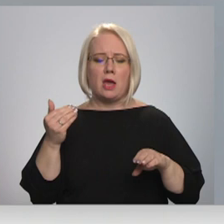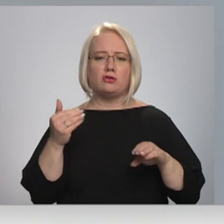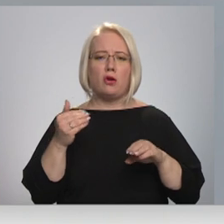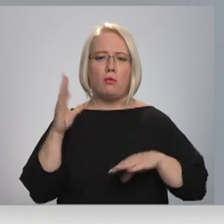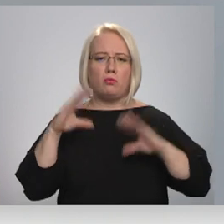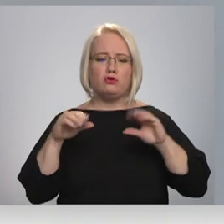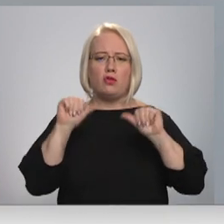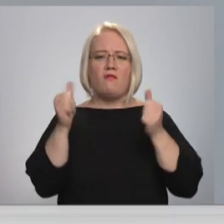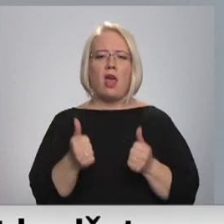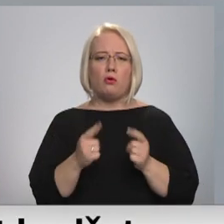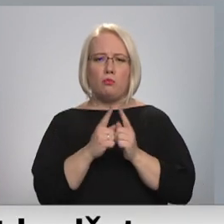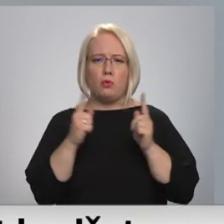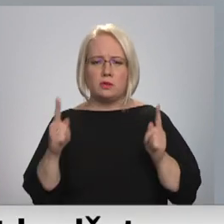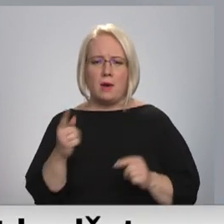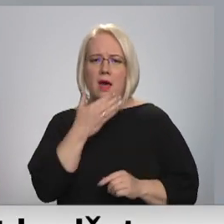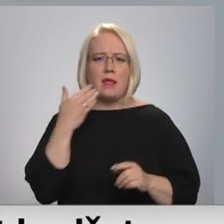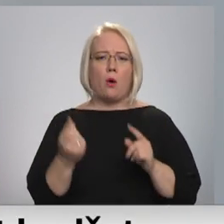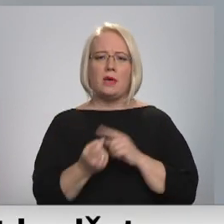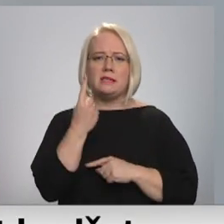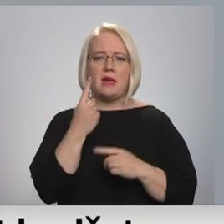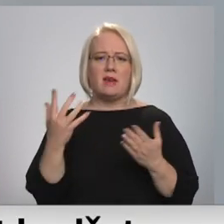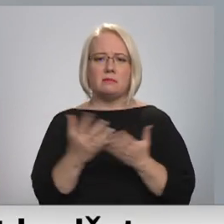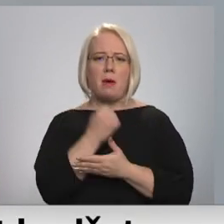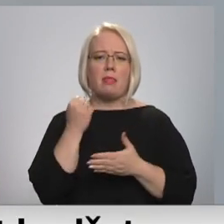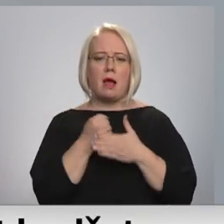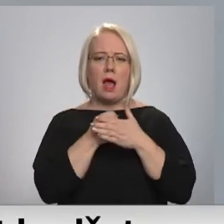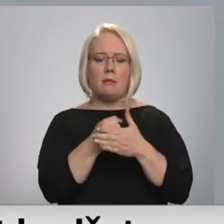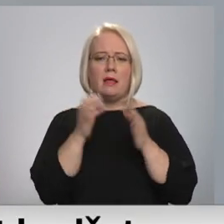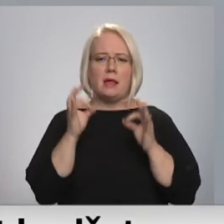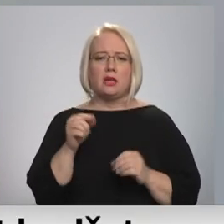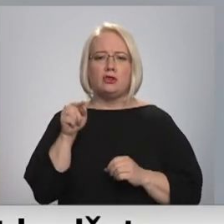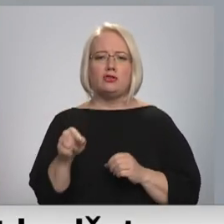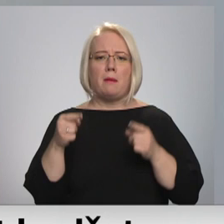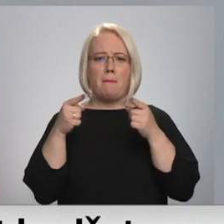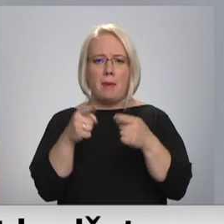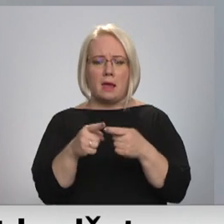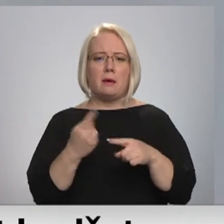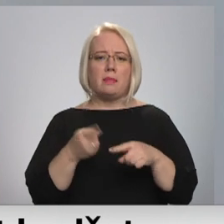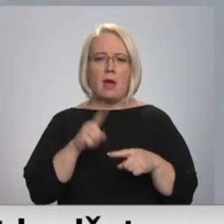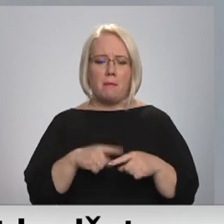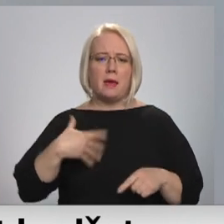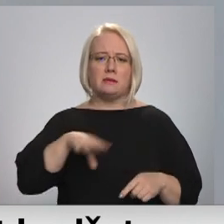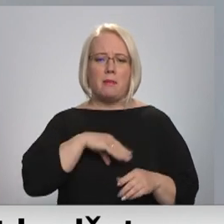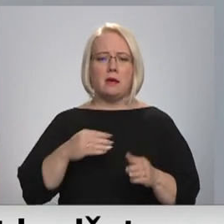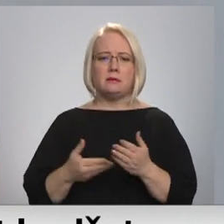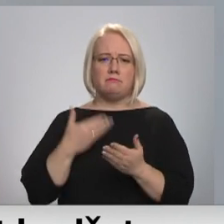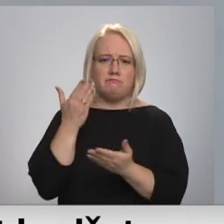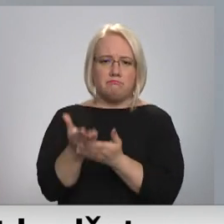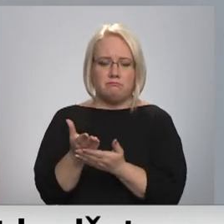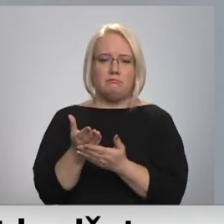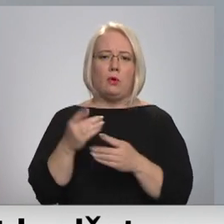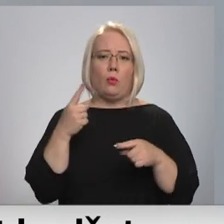posmos nav izdevies panākt atbalsties šim mērķim, tāpēc mēs iesniedzām šo priekšlikumu